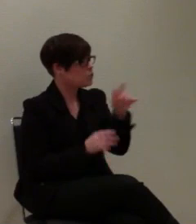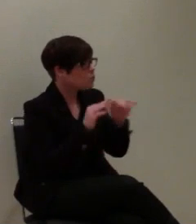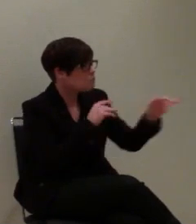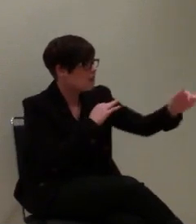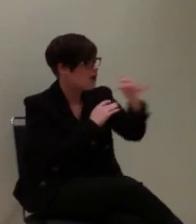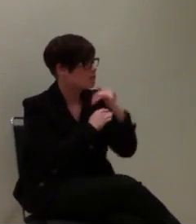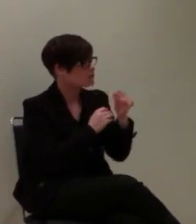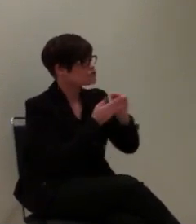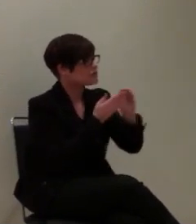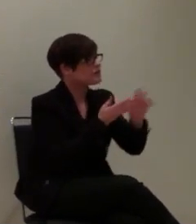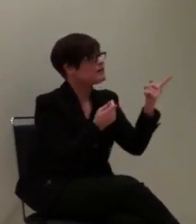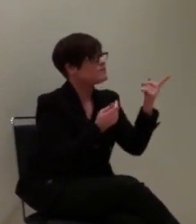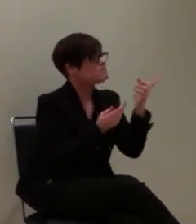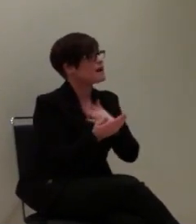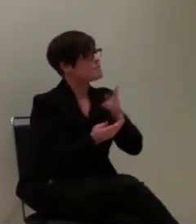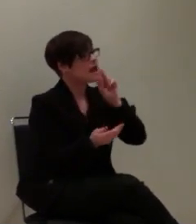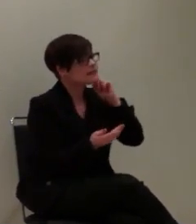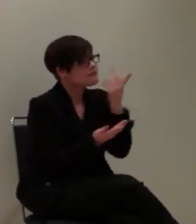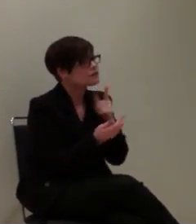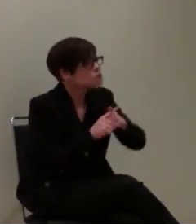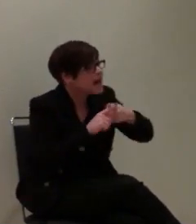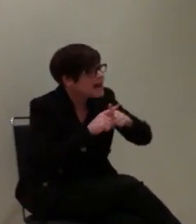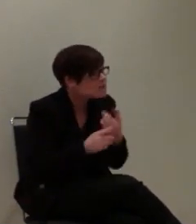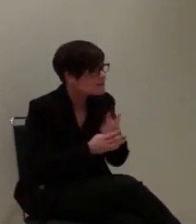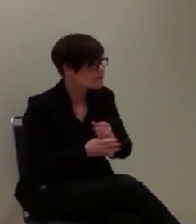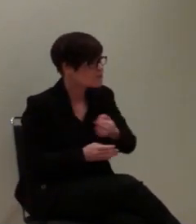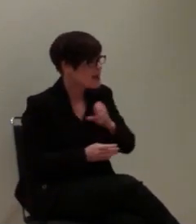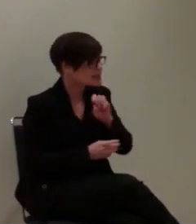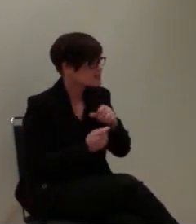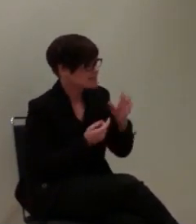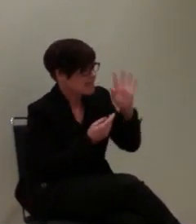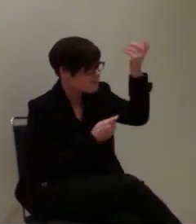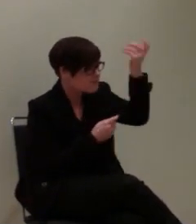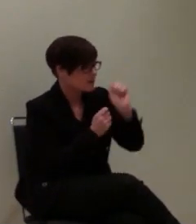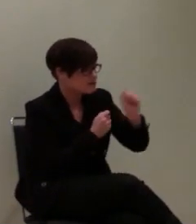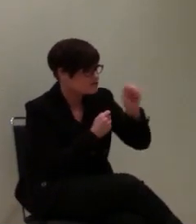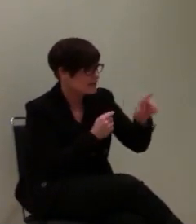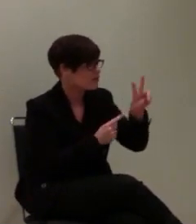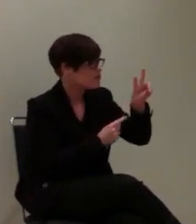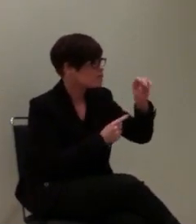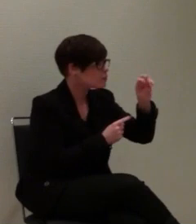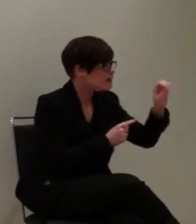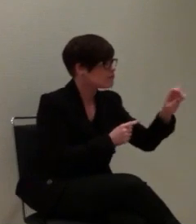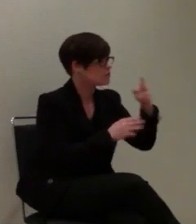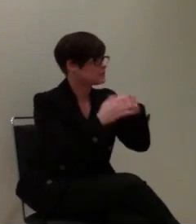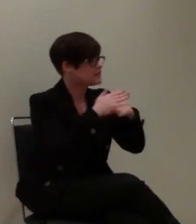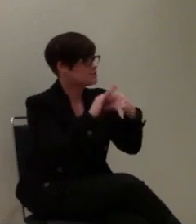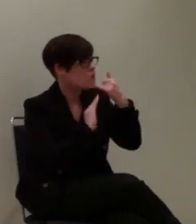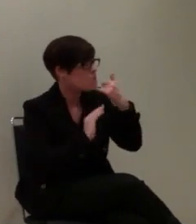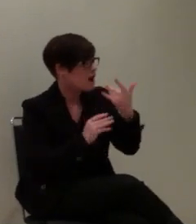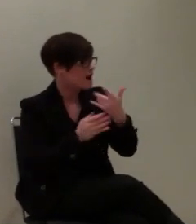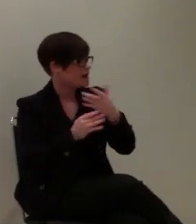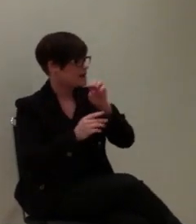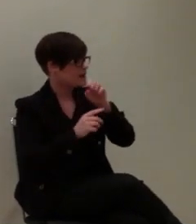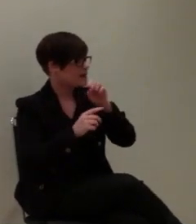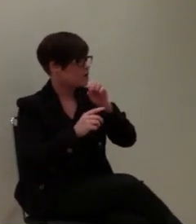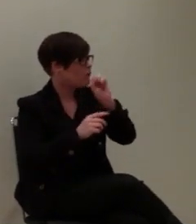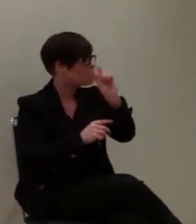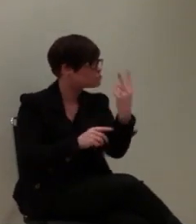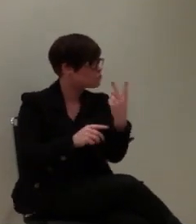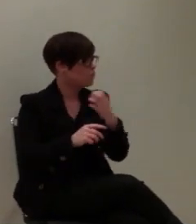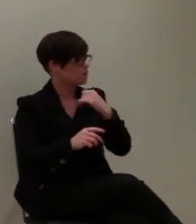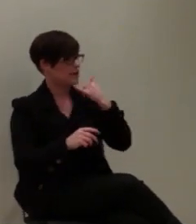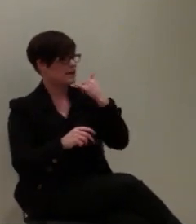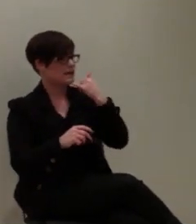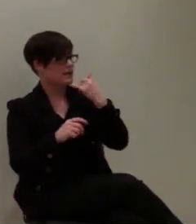beschrieben wurde, was muss ich in meinem Handy einstellen, um SMS erfolgreich im Vodafone, T-Mobile, O2, E-Plus-Netz verschicken zu